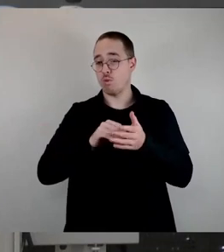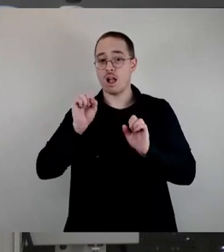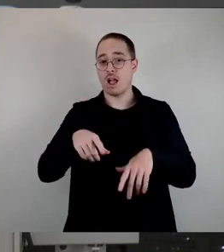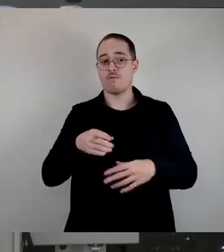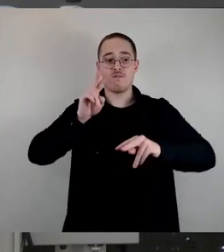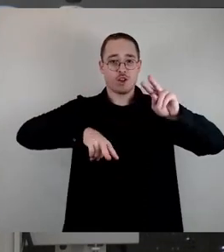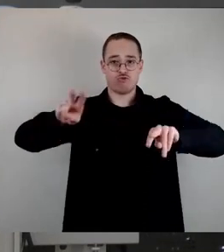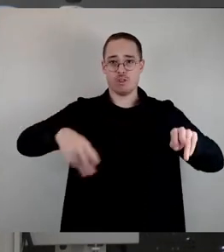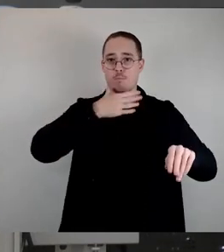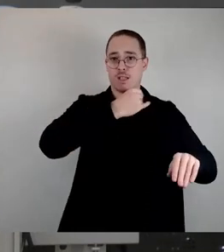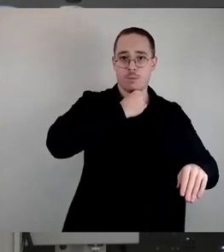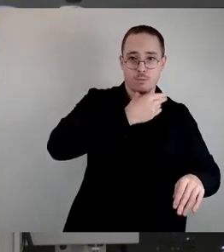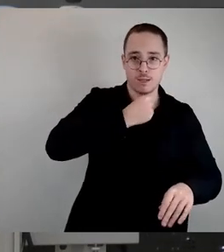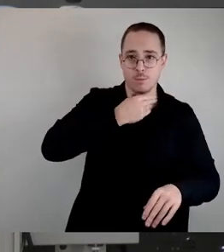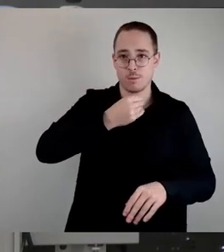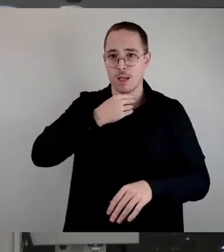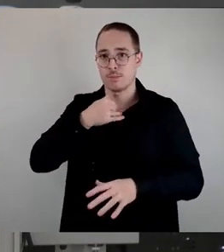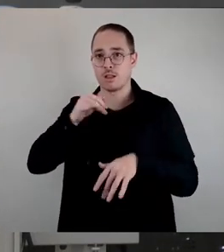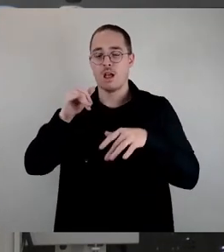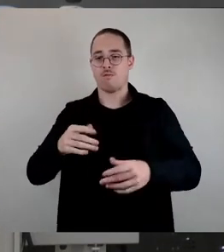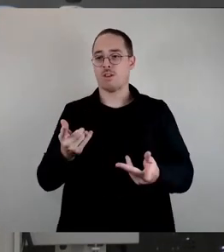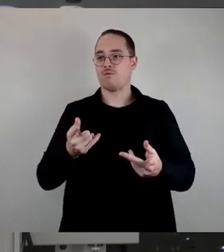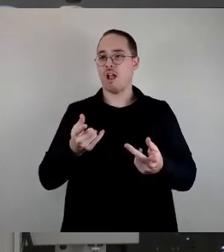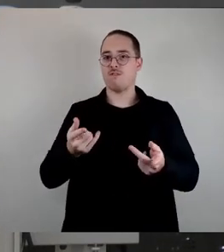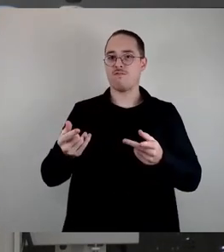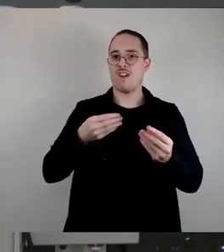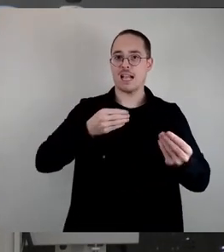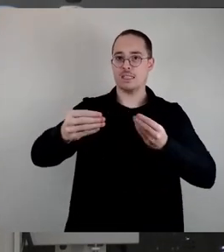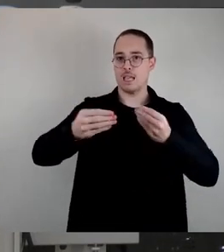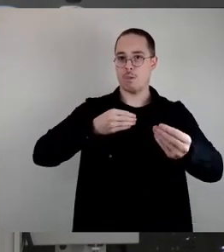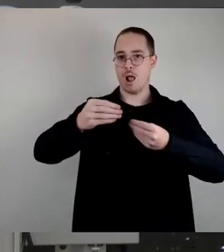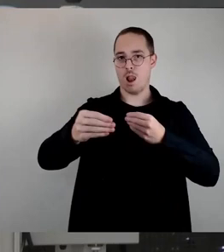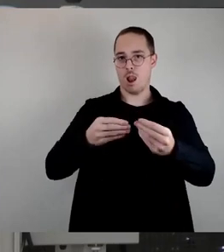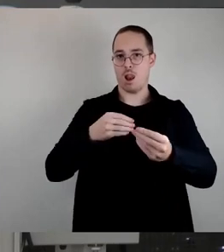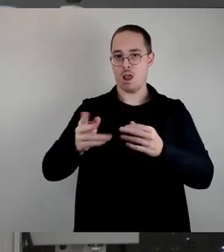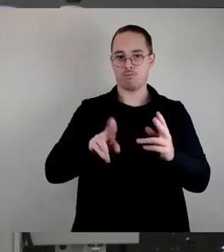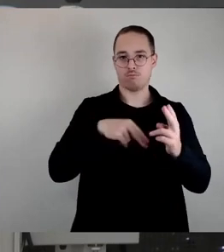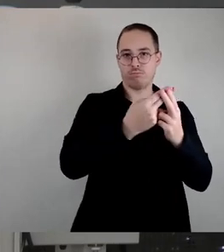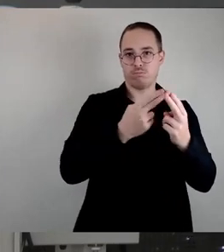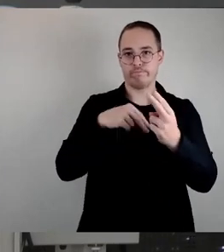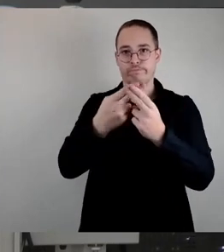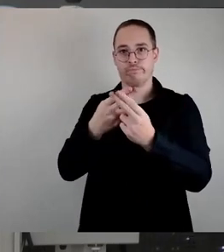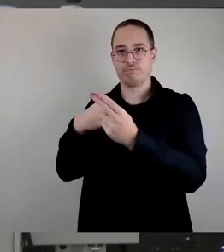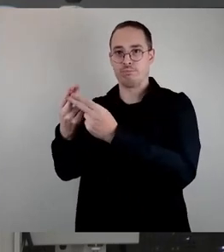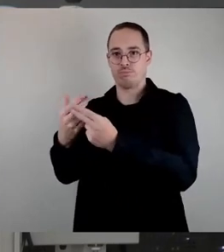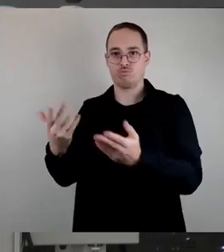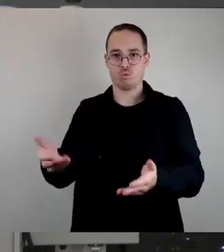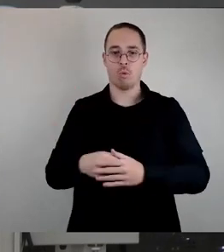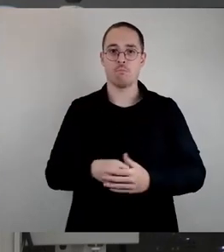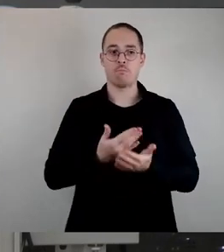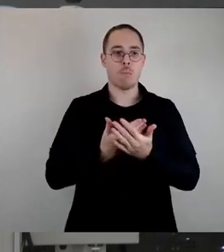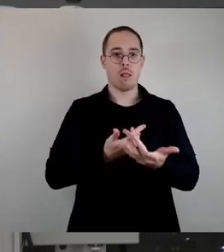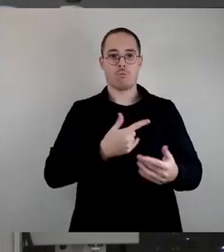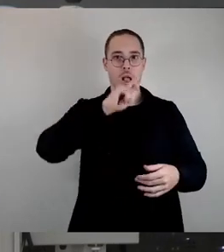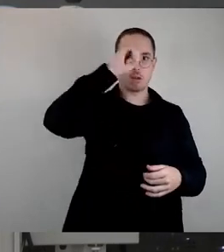reagieren. Ich bin da nicht so festgelegt sozusagen durch das Gymnasium oder nur Oberschule.